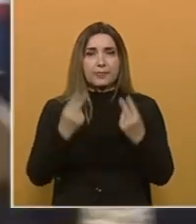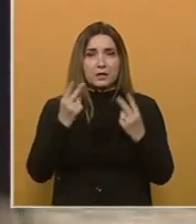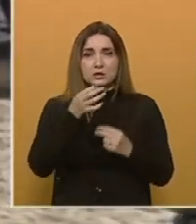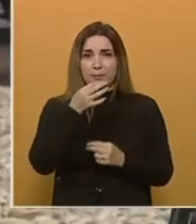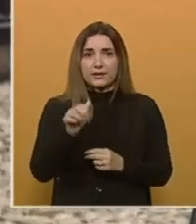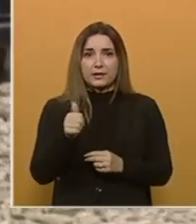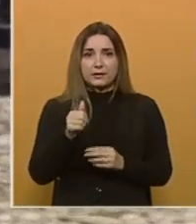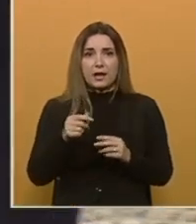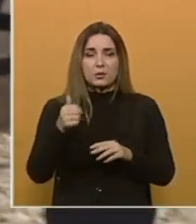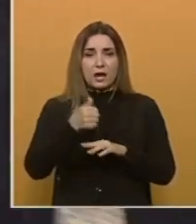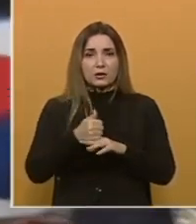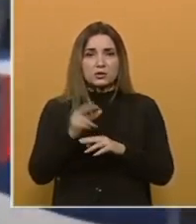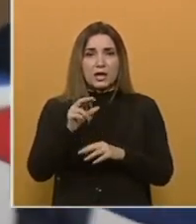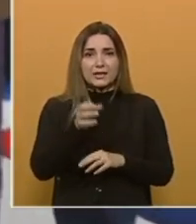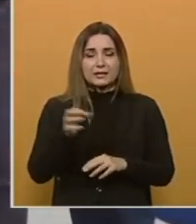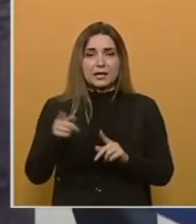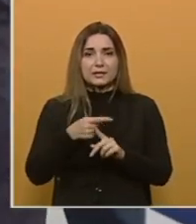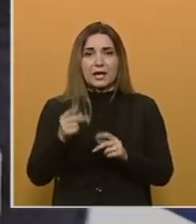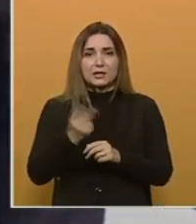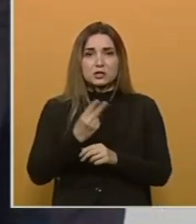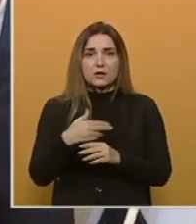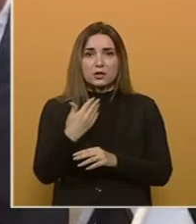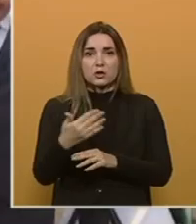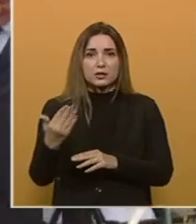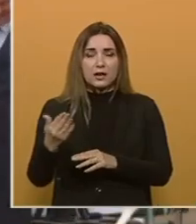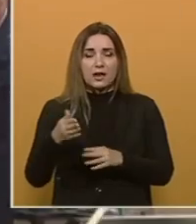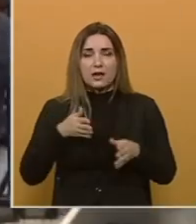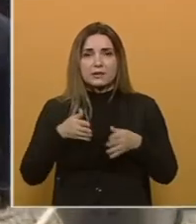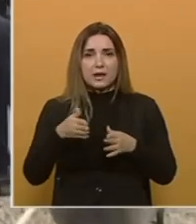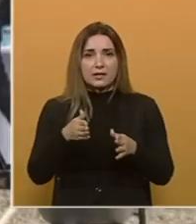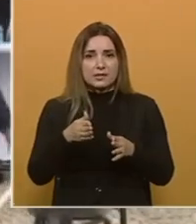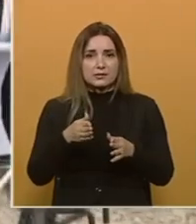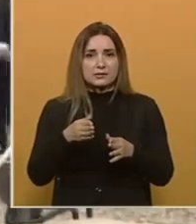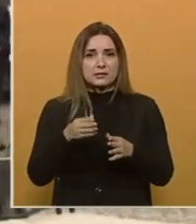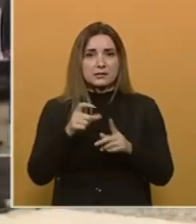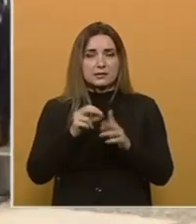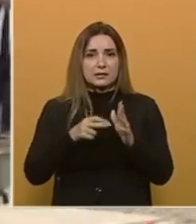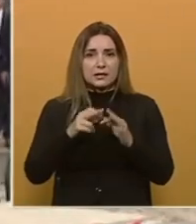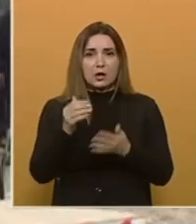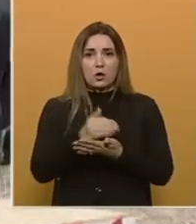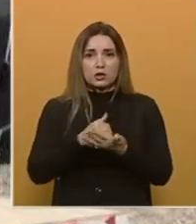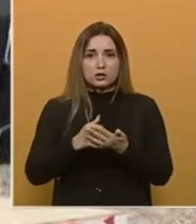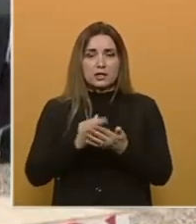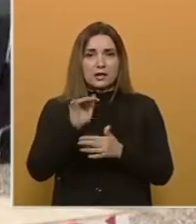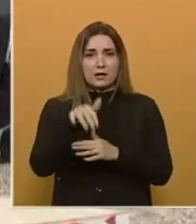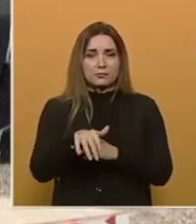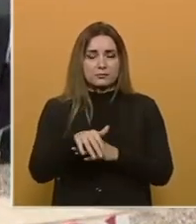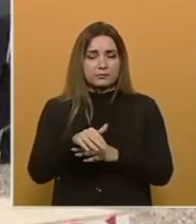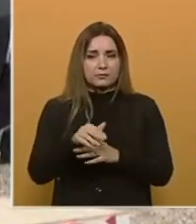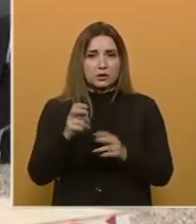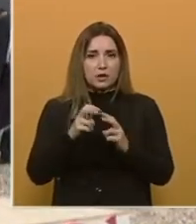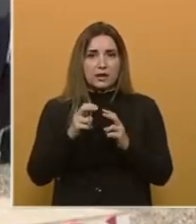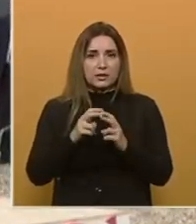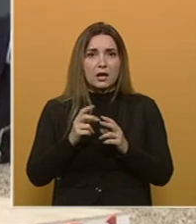pitanje je da li je u nadležnosti entiteta ili države dodjela koncesija na rijeci Drini za izgradnju i korištenje hidroelektrana Bug, Bijela, Foča i Paunci.